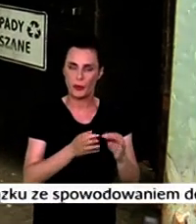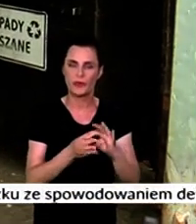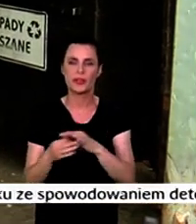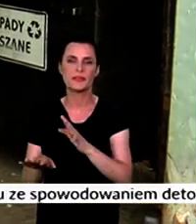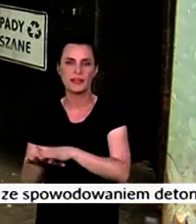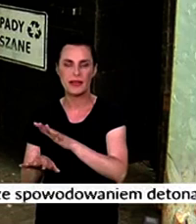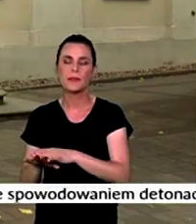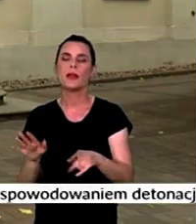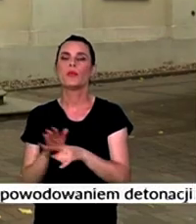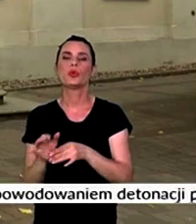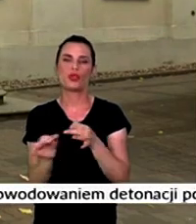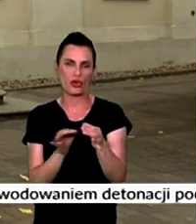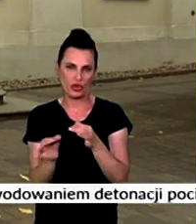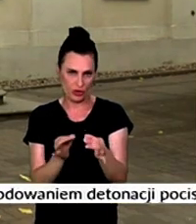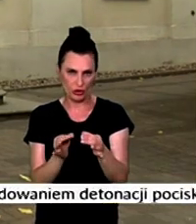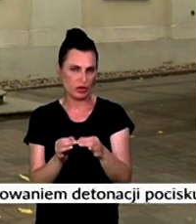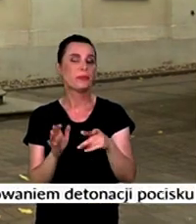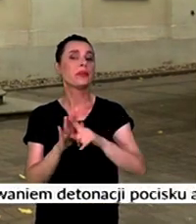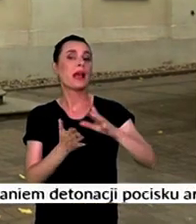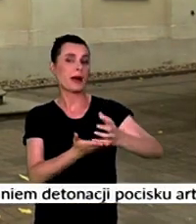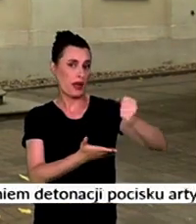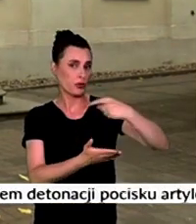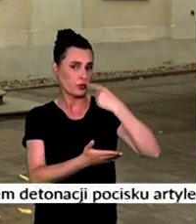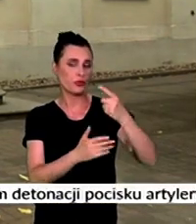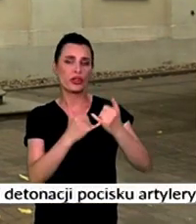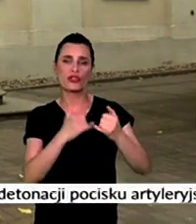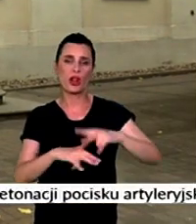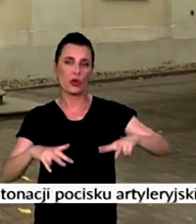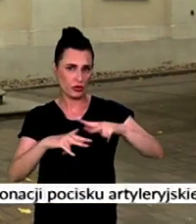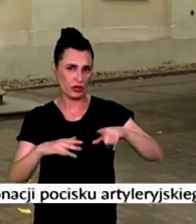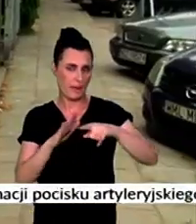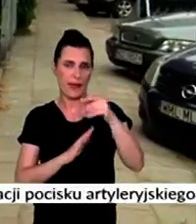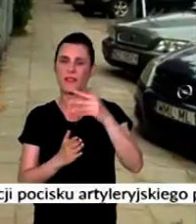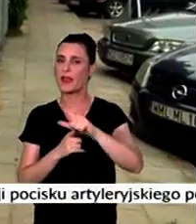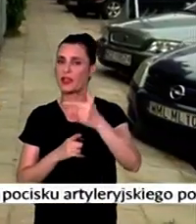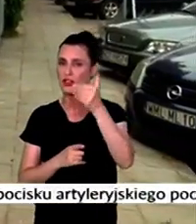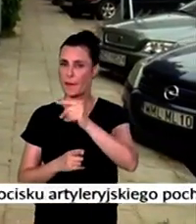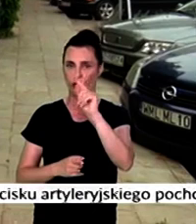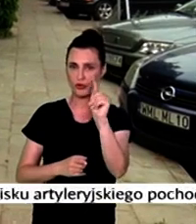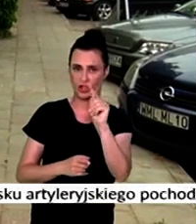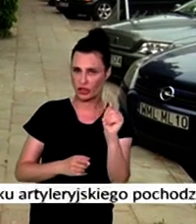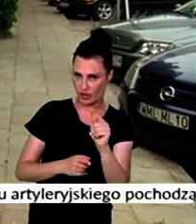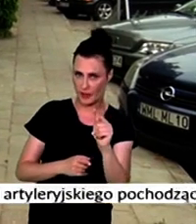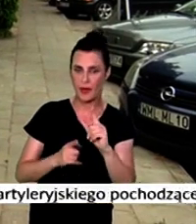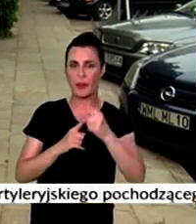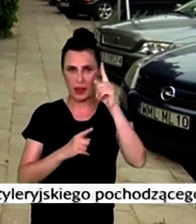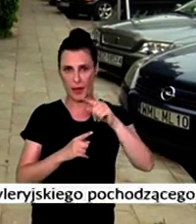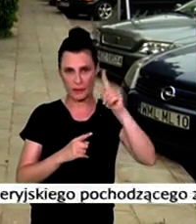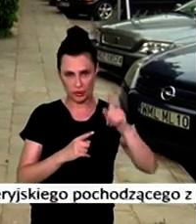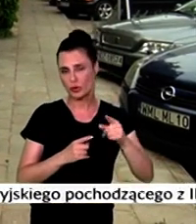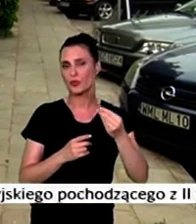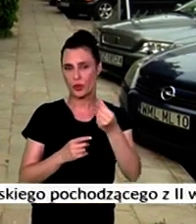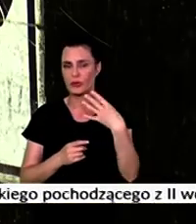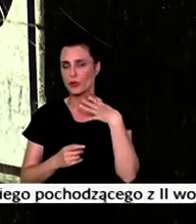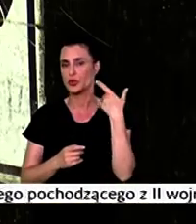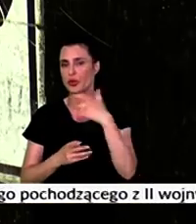oraz oszczędności. Jak podaje ratusz, jeśli rodzina zużywa 12 m3 wody miesięcznie i dotychczas płaciła